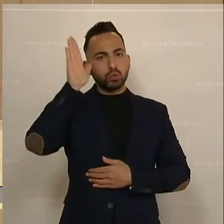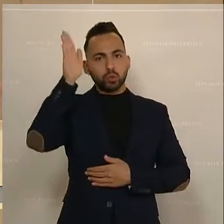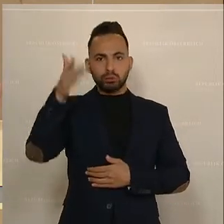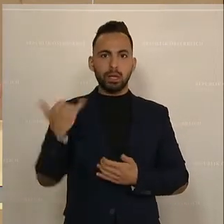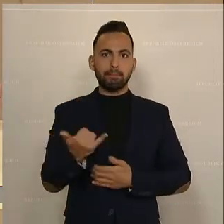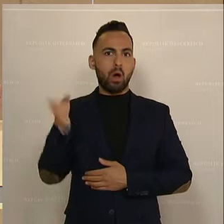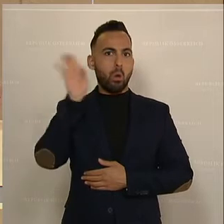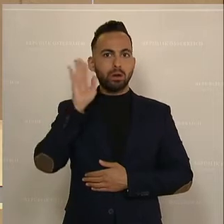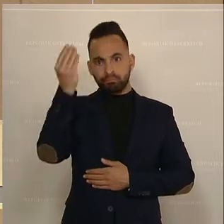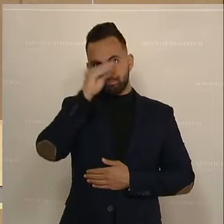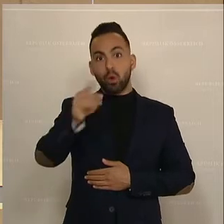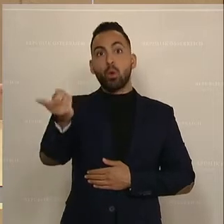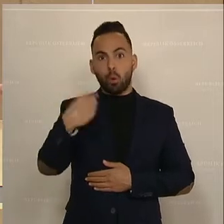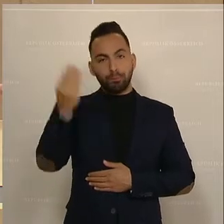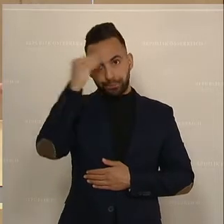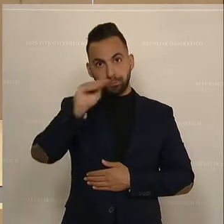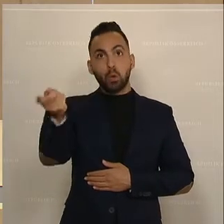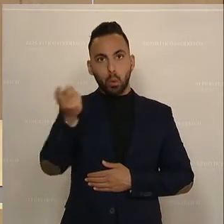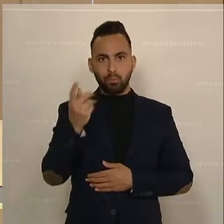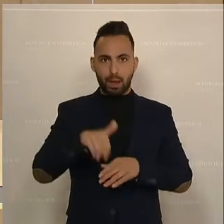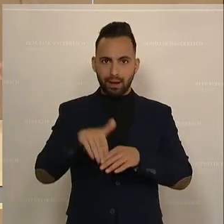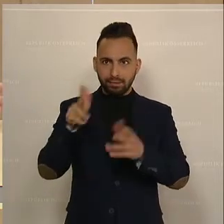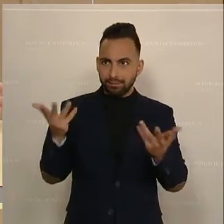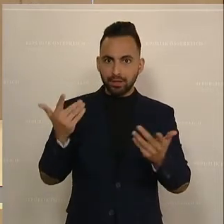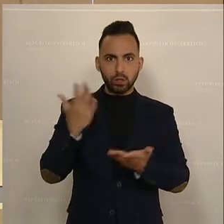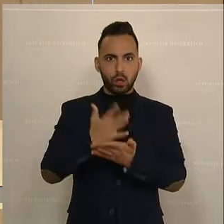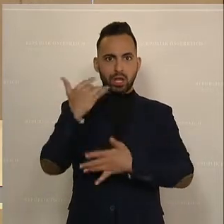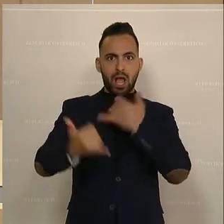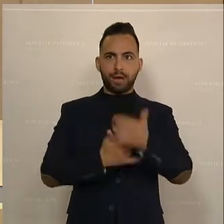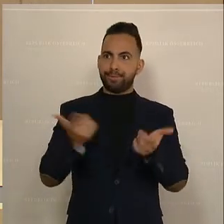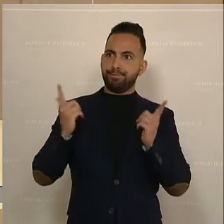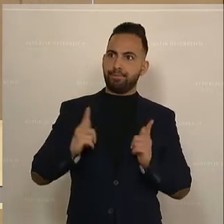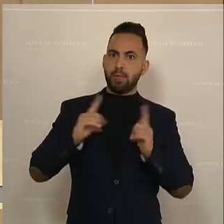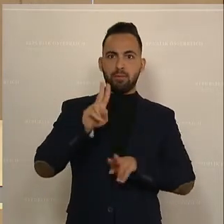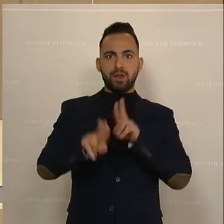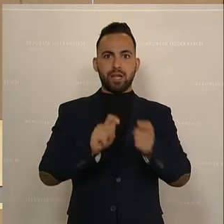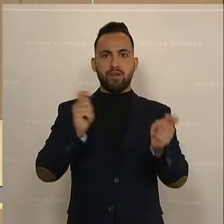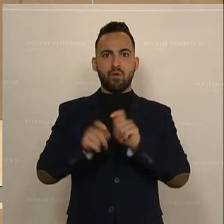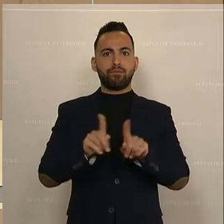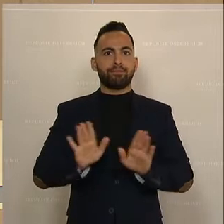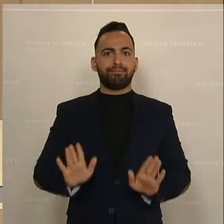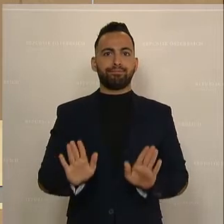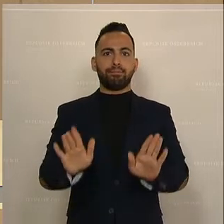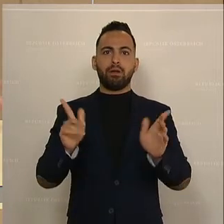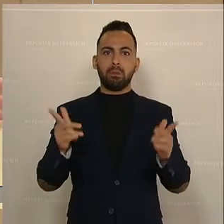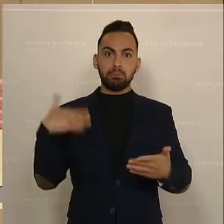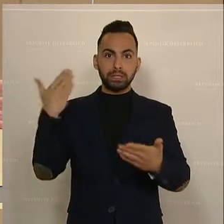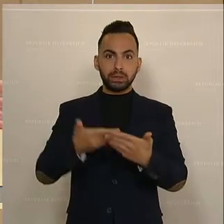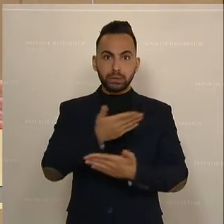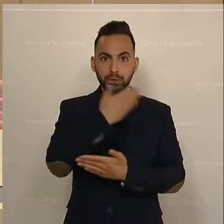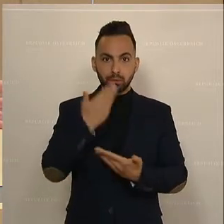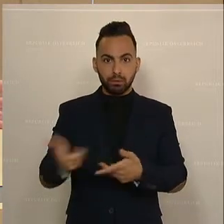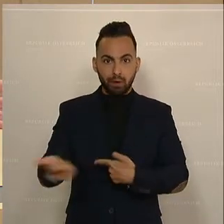hören wir immer? Ankündigungen, nur Ankündigungen. Wir werden jetzt seit Jahren bezüglich dieser Pflegereform vertröstet. Es wurde noch nichts